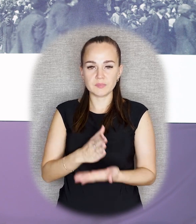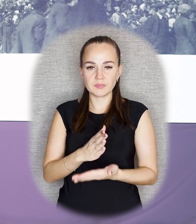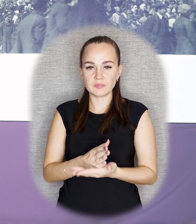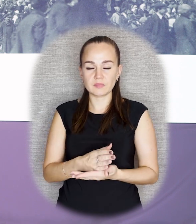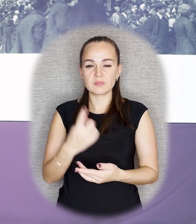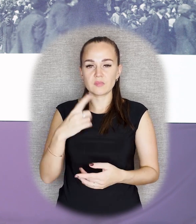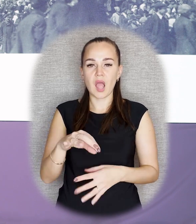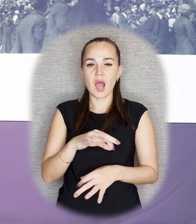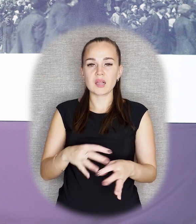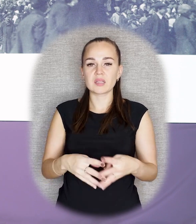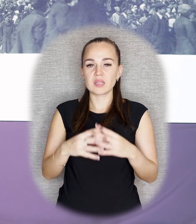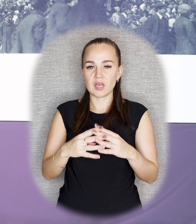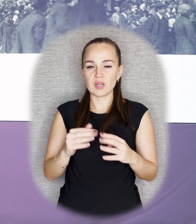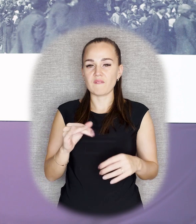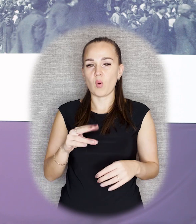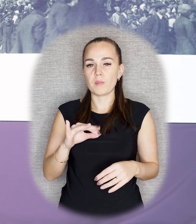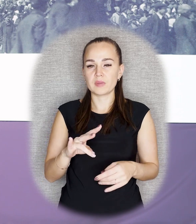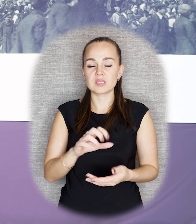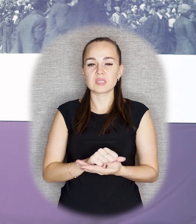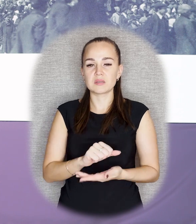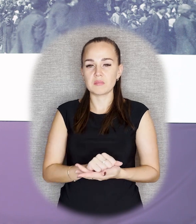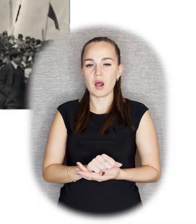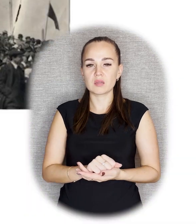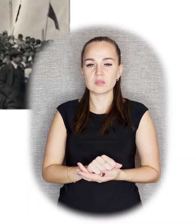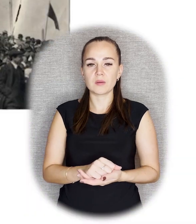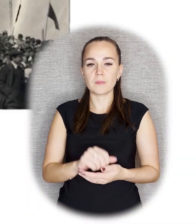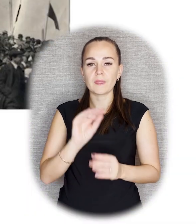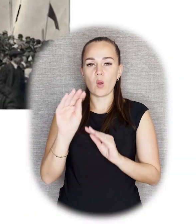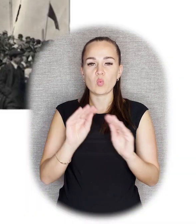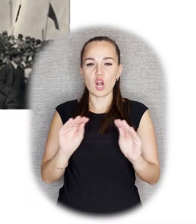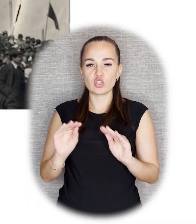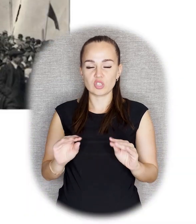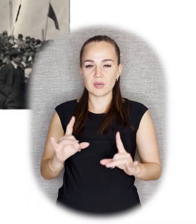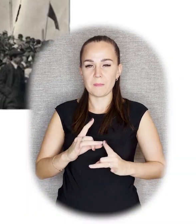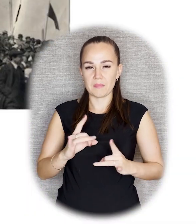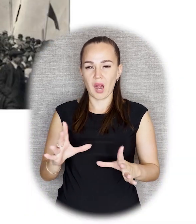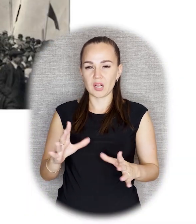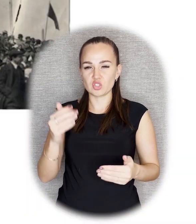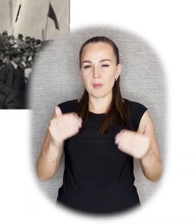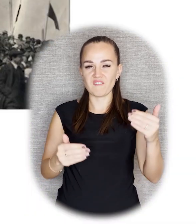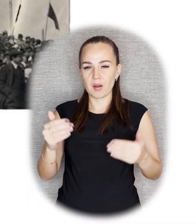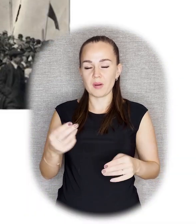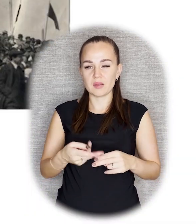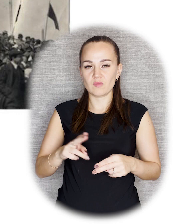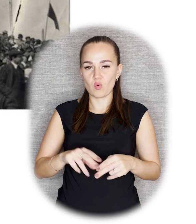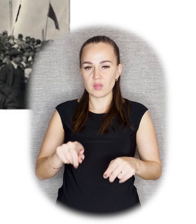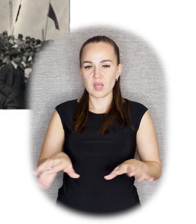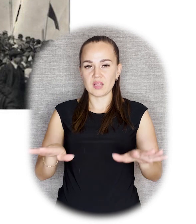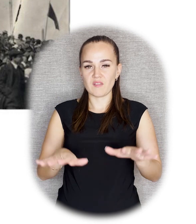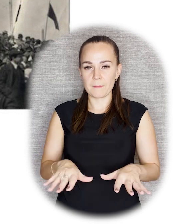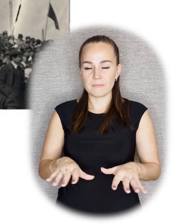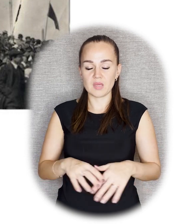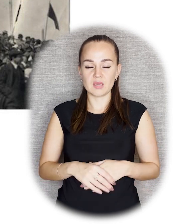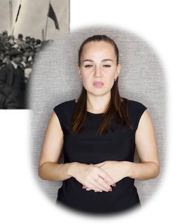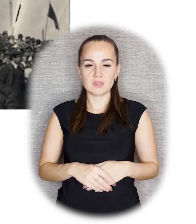Там архитектор Фомин занимался украшением, тоже праздничным оформлением этого места, потому